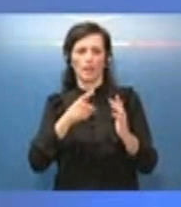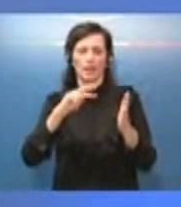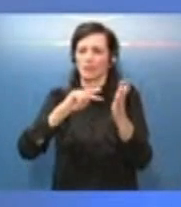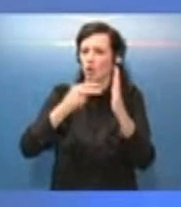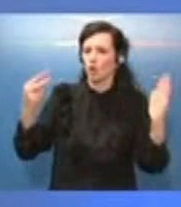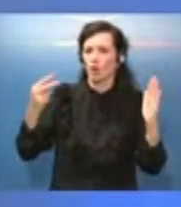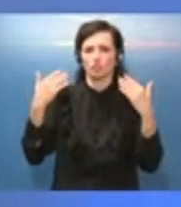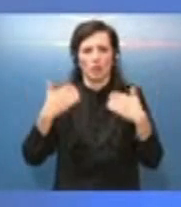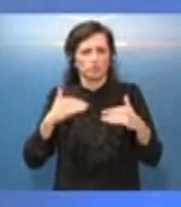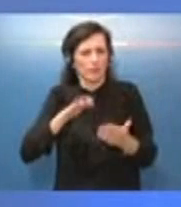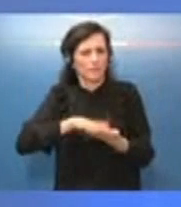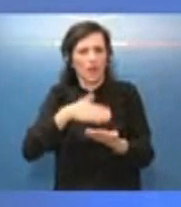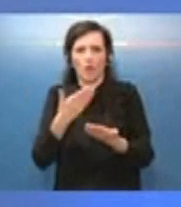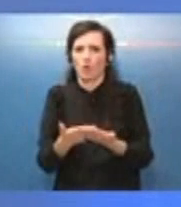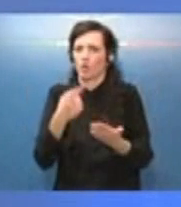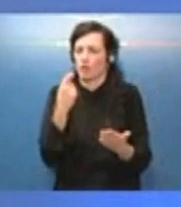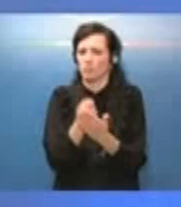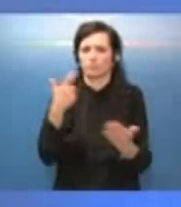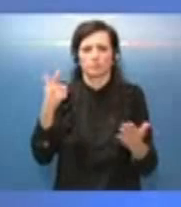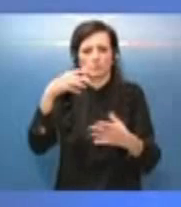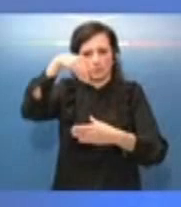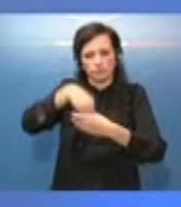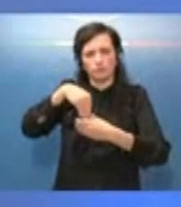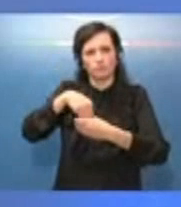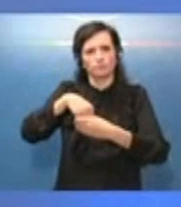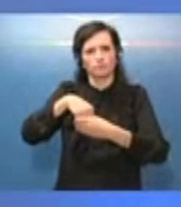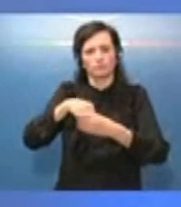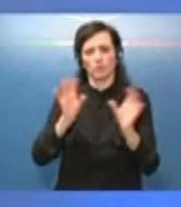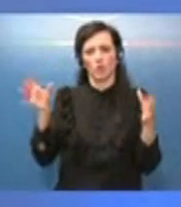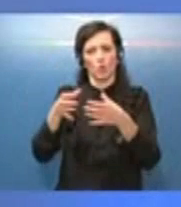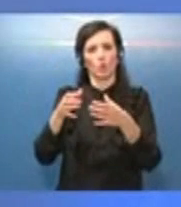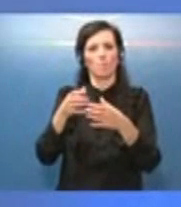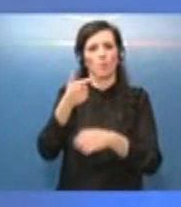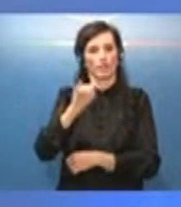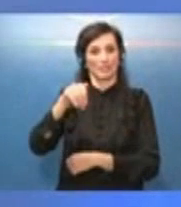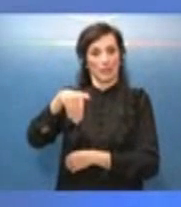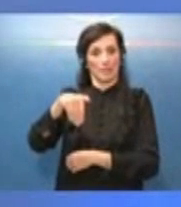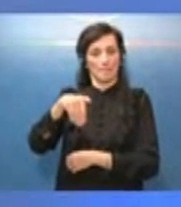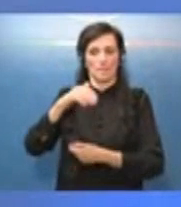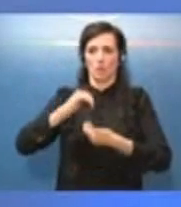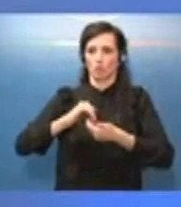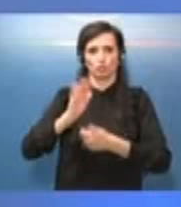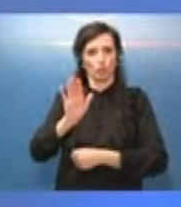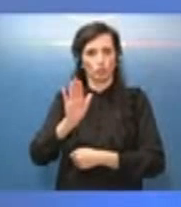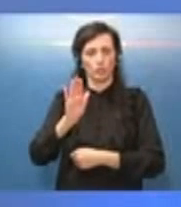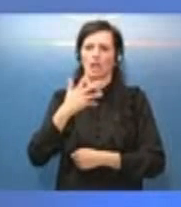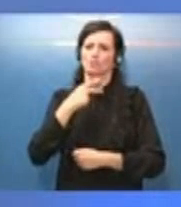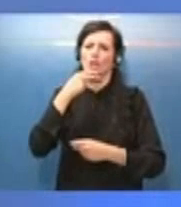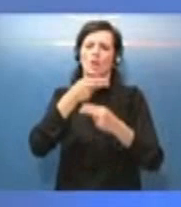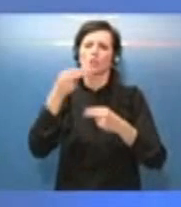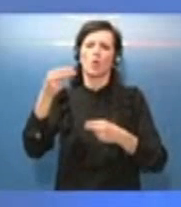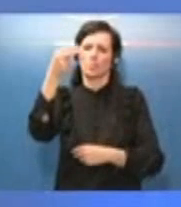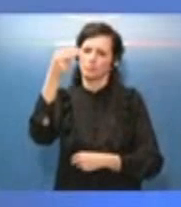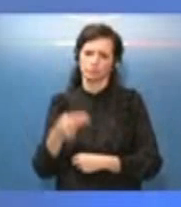grandissimo valore che è all'interno del gruppo Team, della società ed è sotto vari nomi di varie